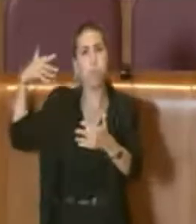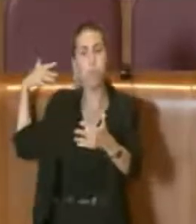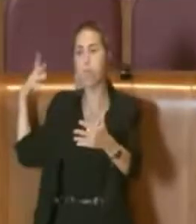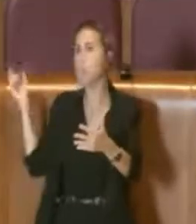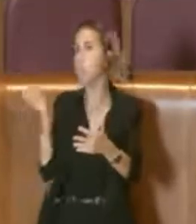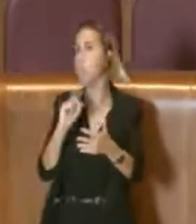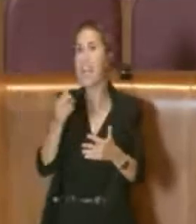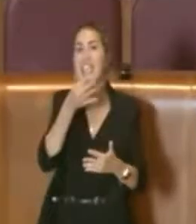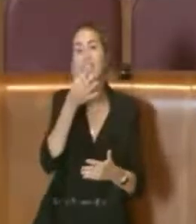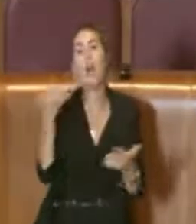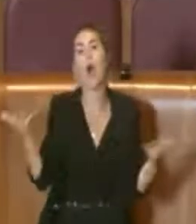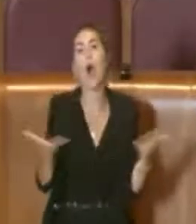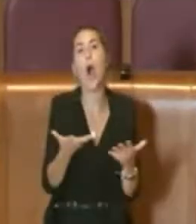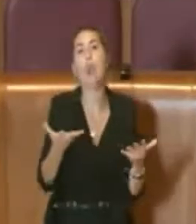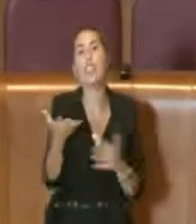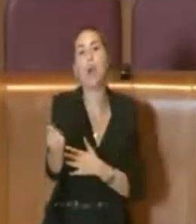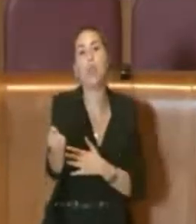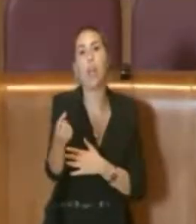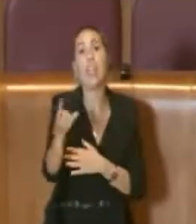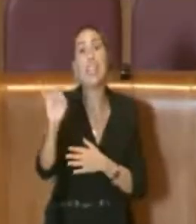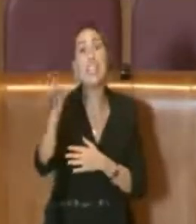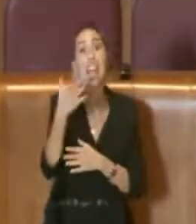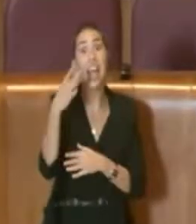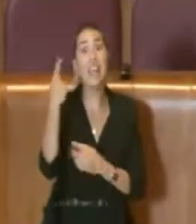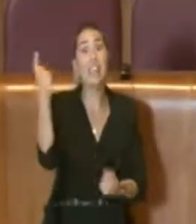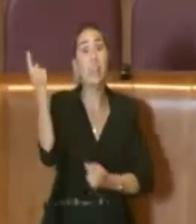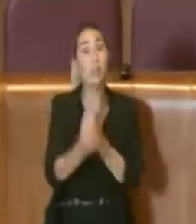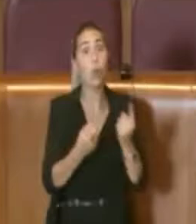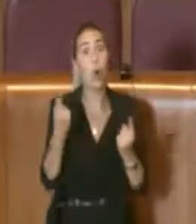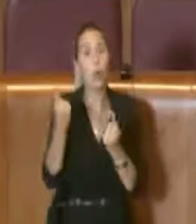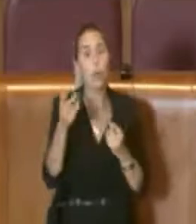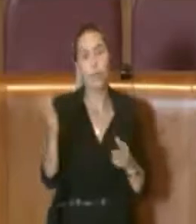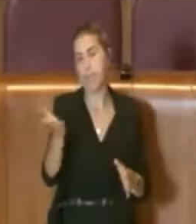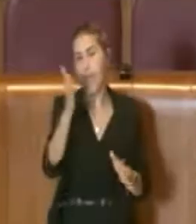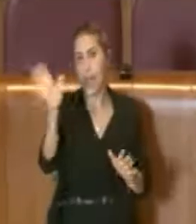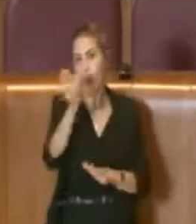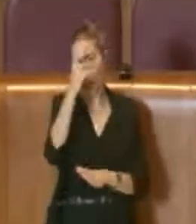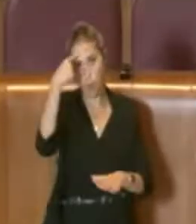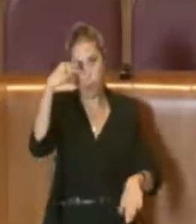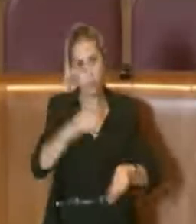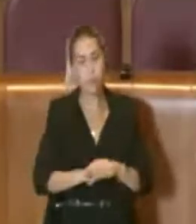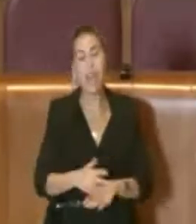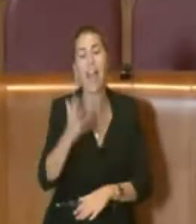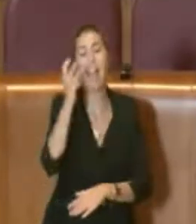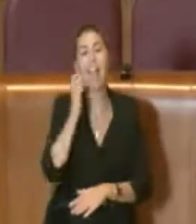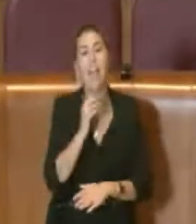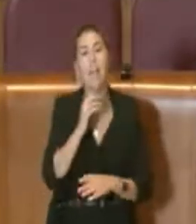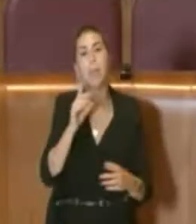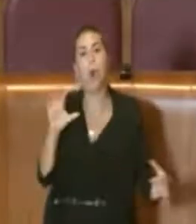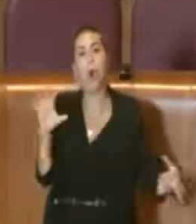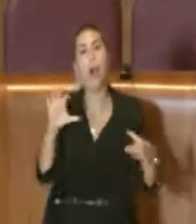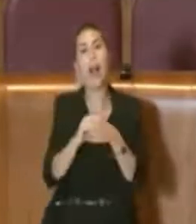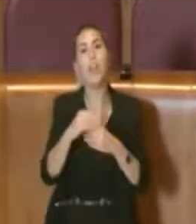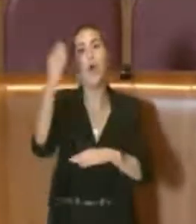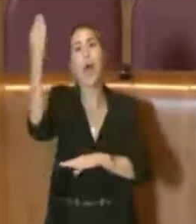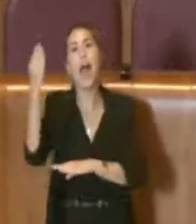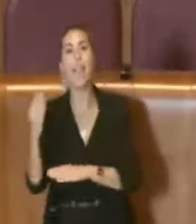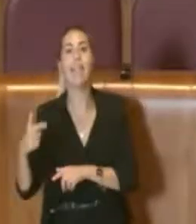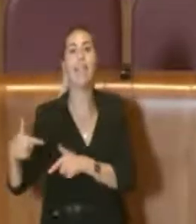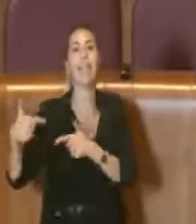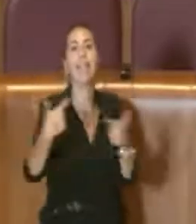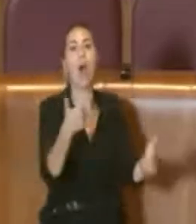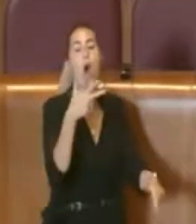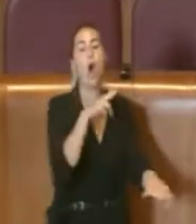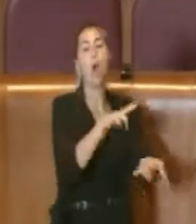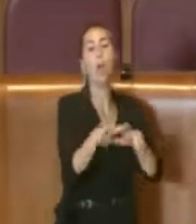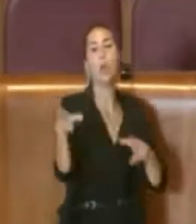però che cosa significa? Che se in alcuni casi, e faccio un esempio fra tutti, c'è un debito relativo a un ente che fornisce al Comune